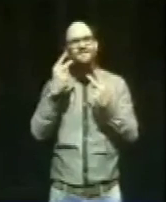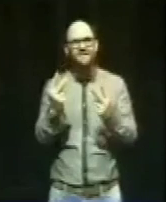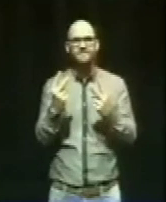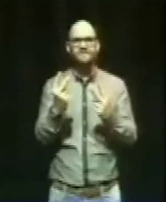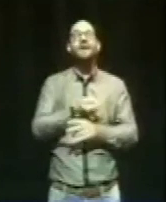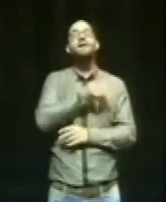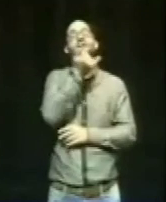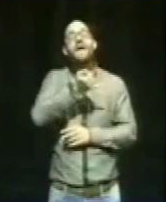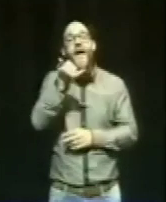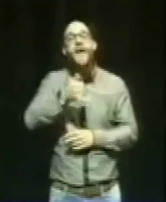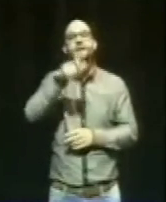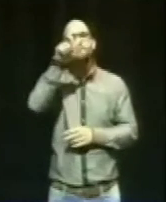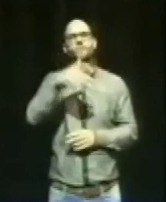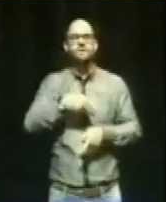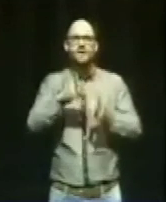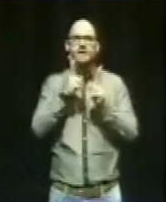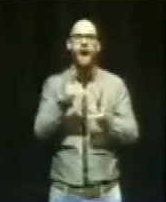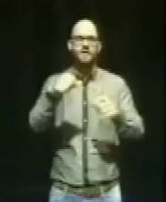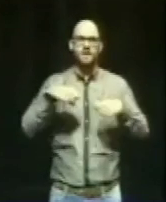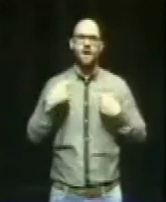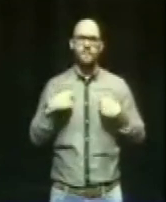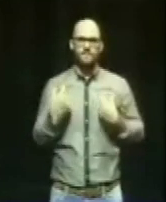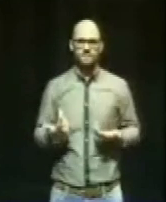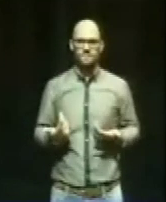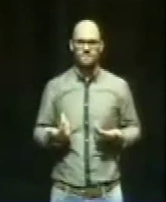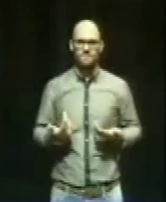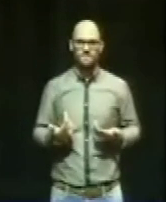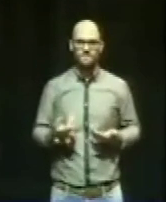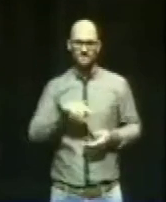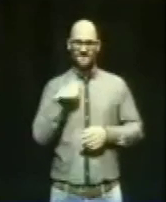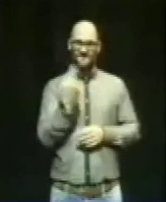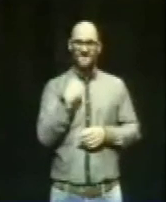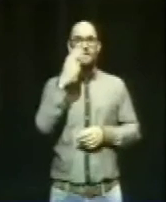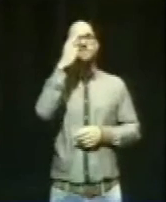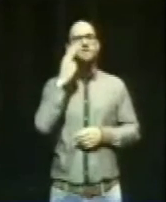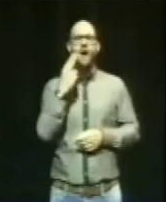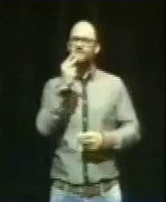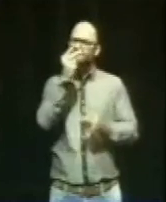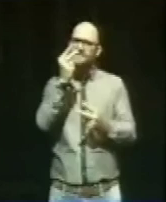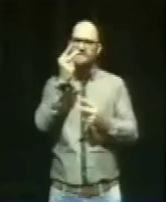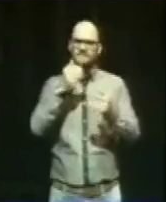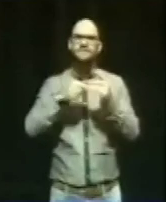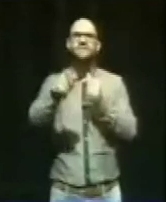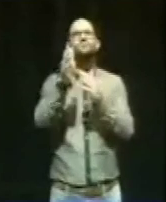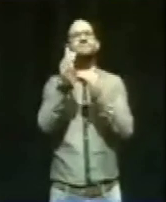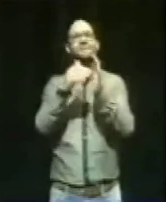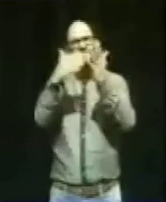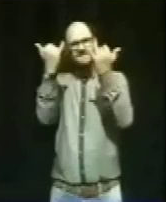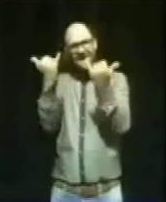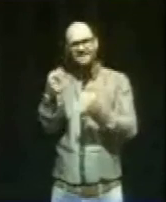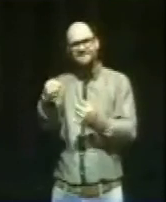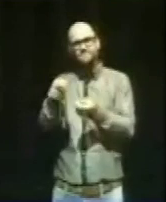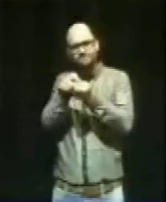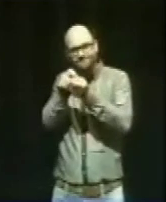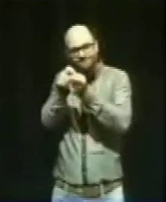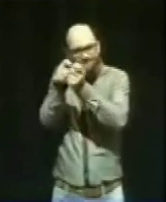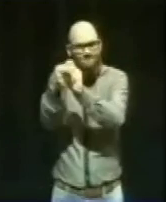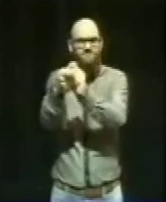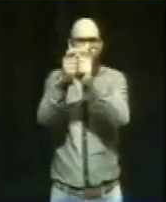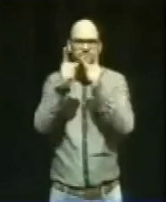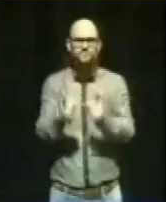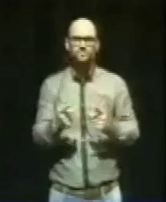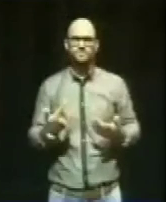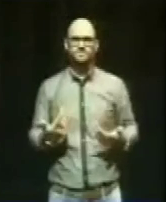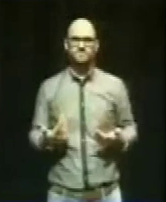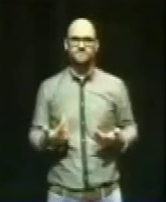leben kann. Wir Piraten müssen das System nachhaltig ändern. Heute und morgen haben